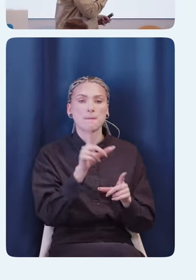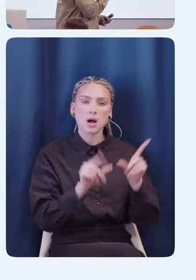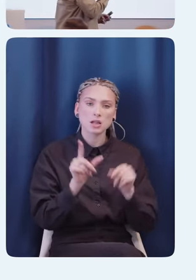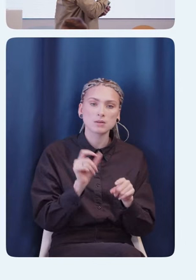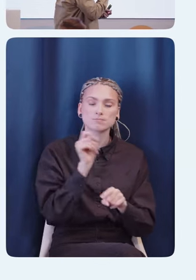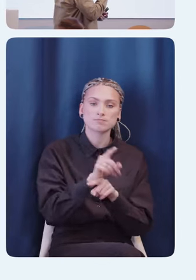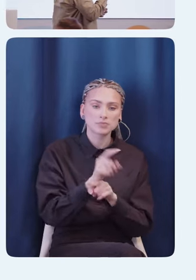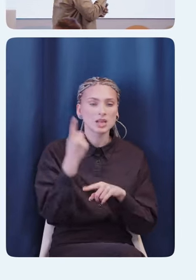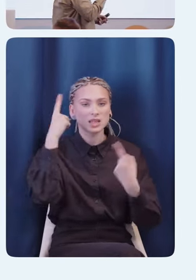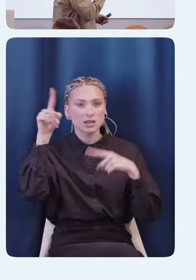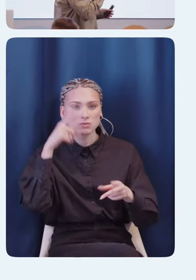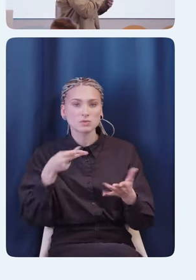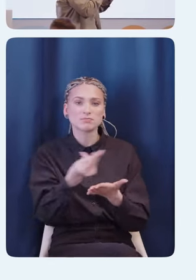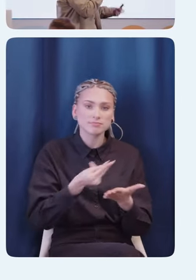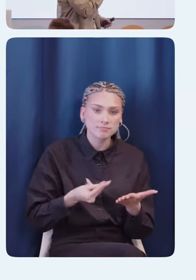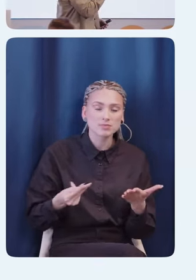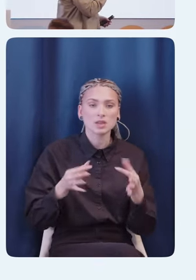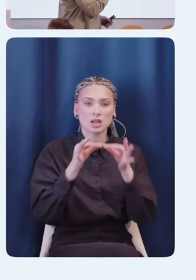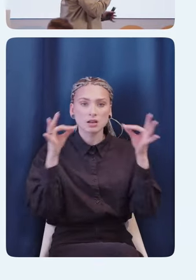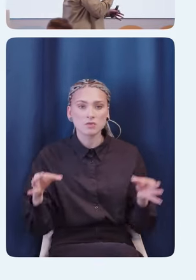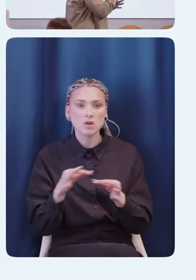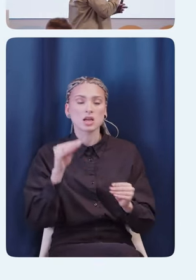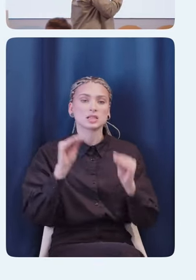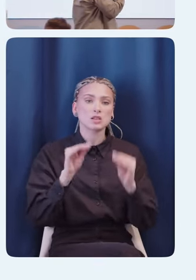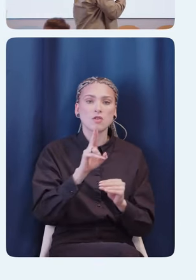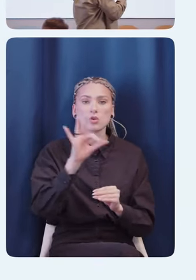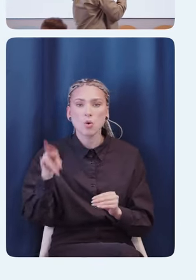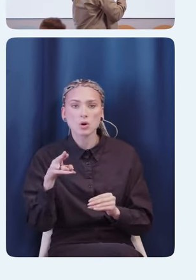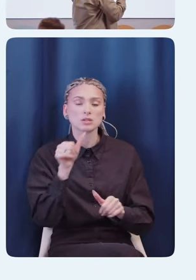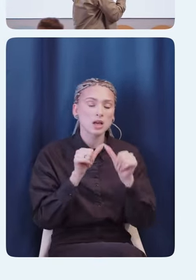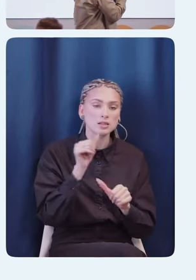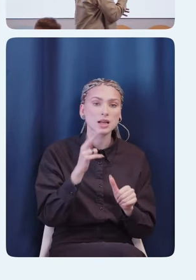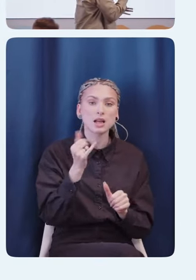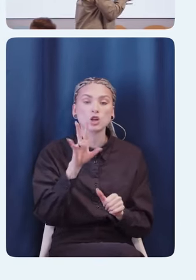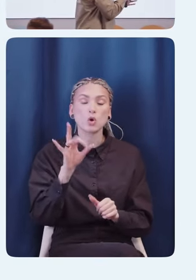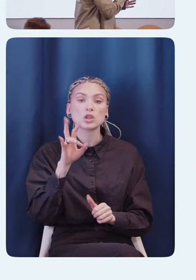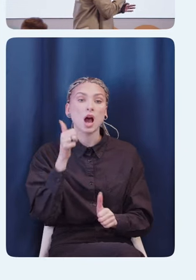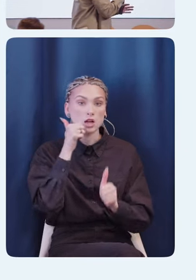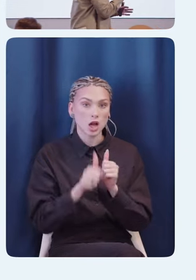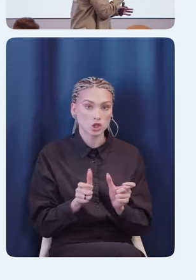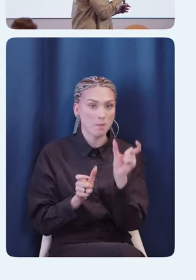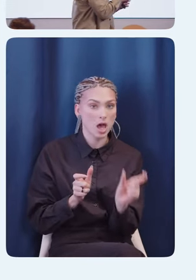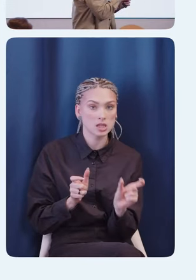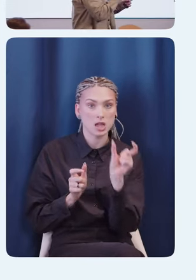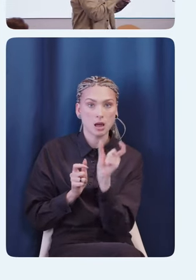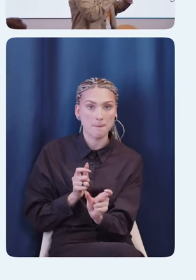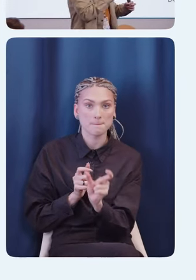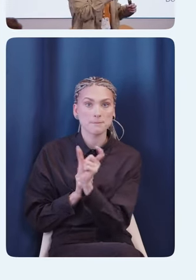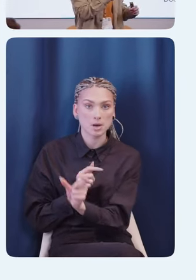отрисовка графического интерфейса, создание программного кода, тестирование и тому подобное. Но на каждом теперь из этих этапов мы